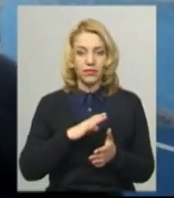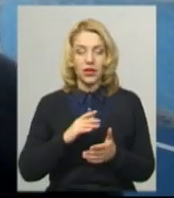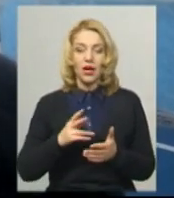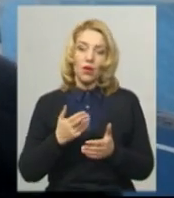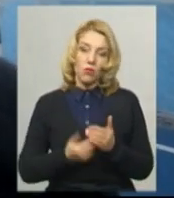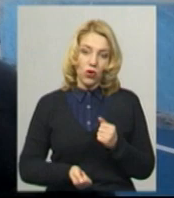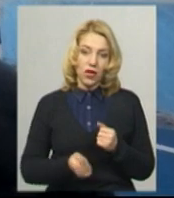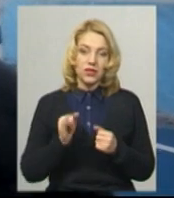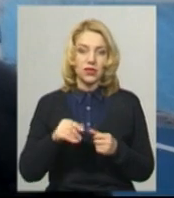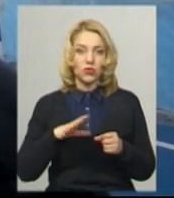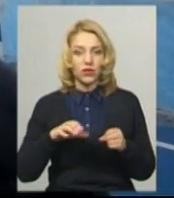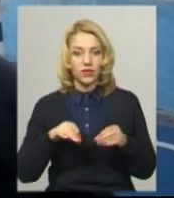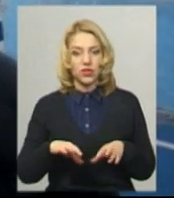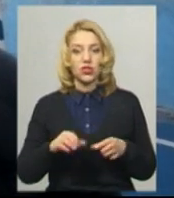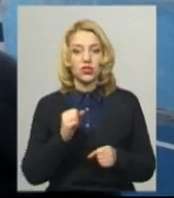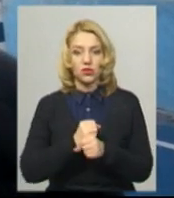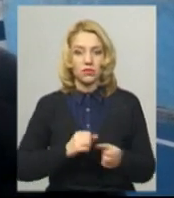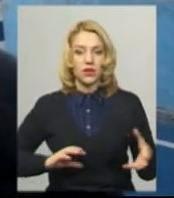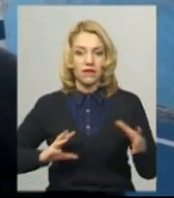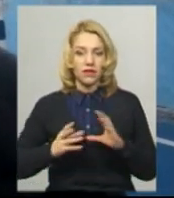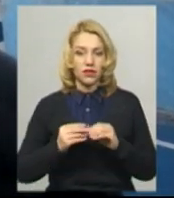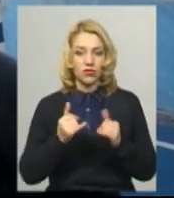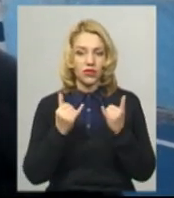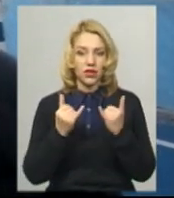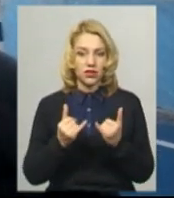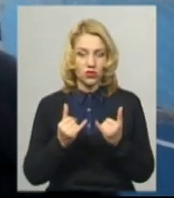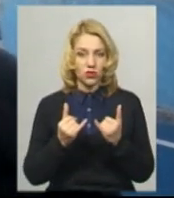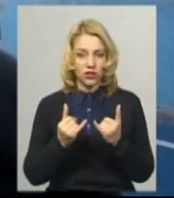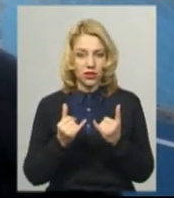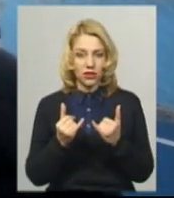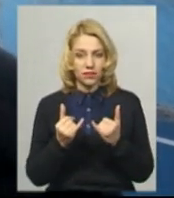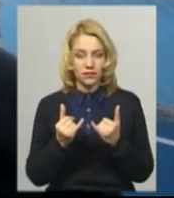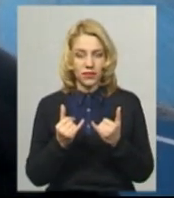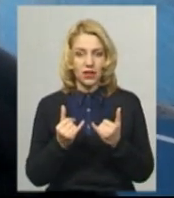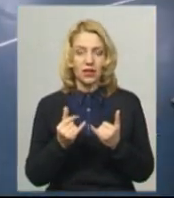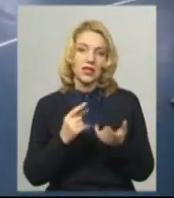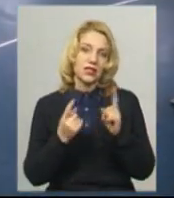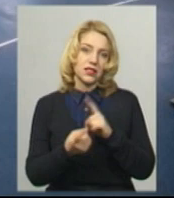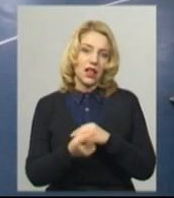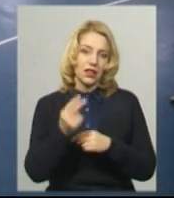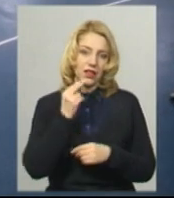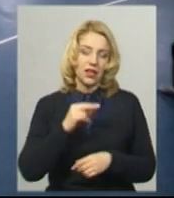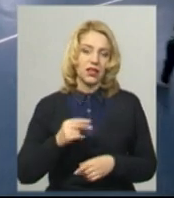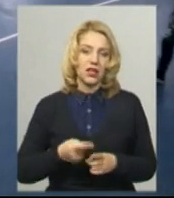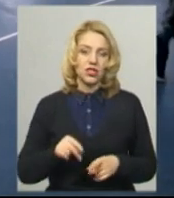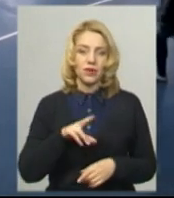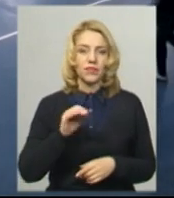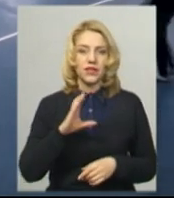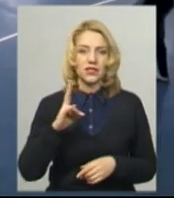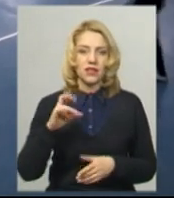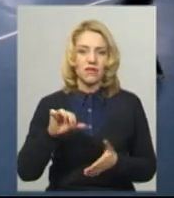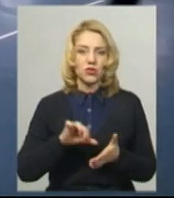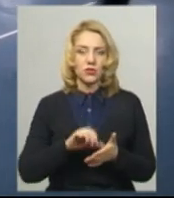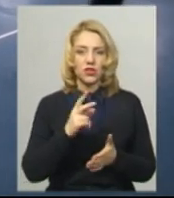поразки, були виріші, зробили висновки і сьогодні стали найкращими. За Десну виступав 26